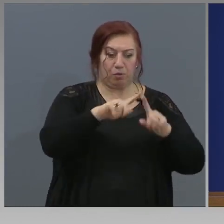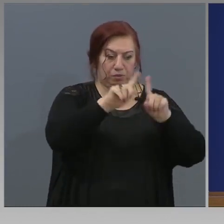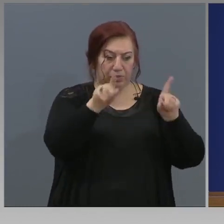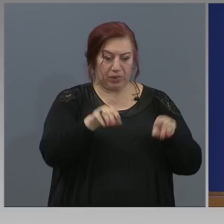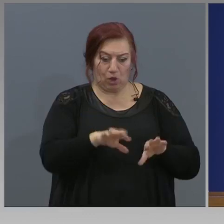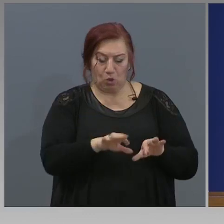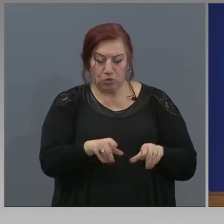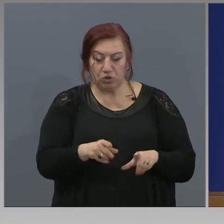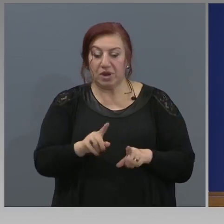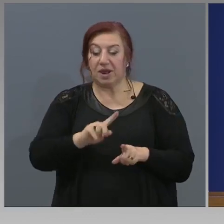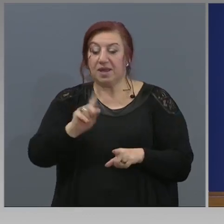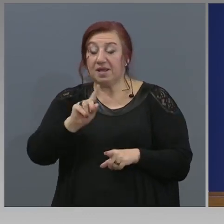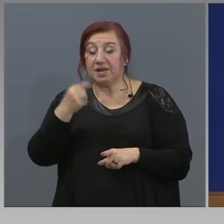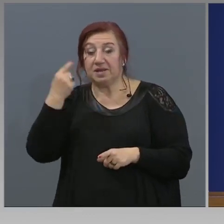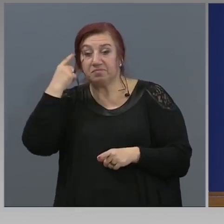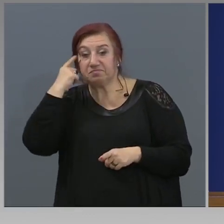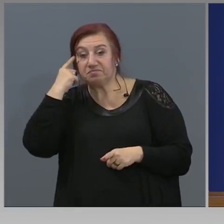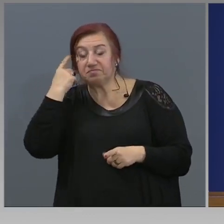необходимата